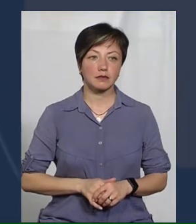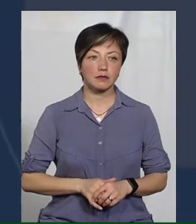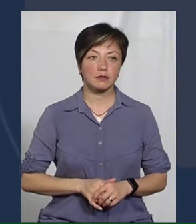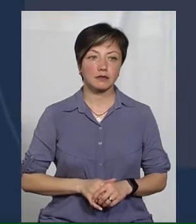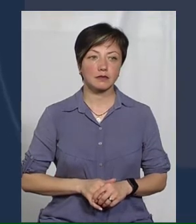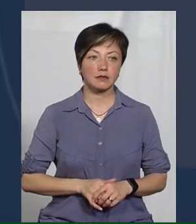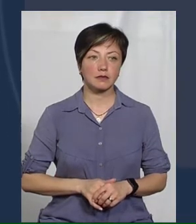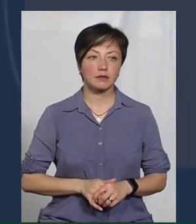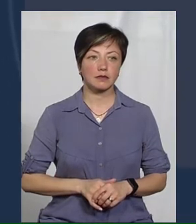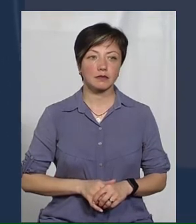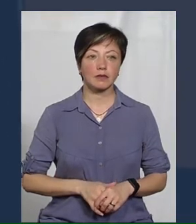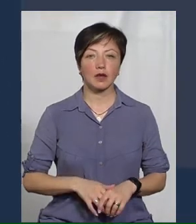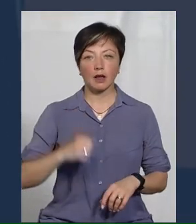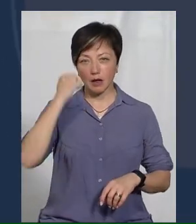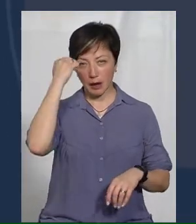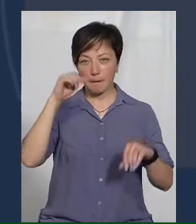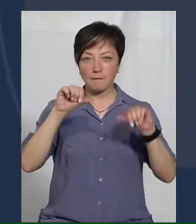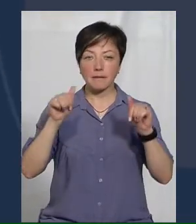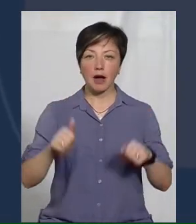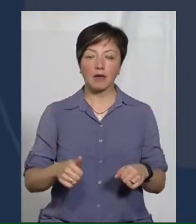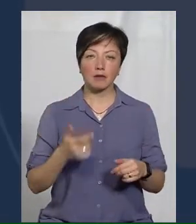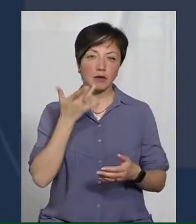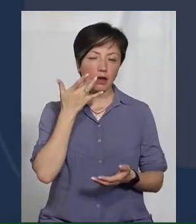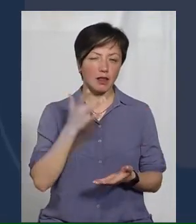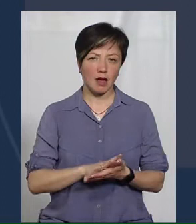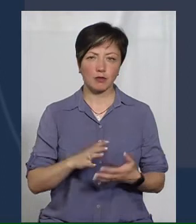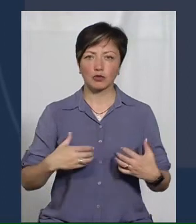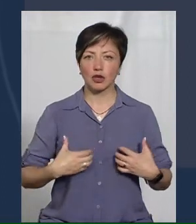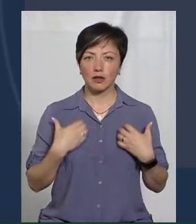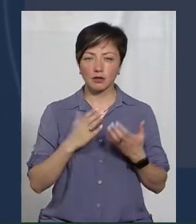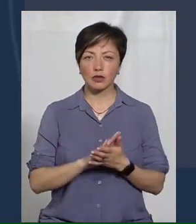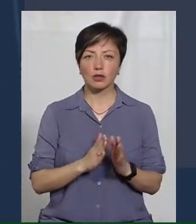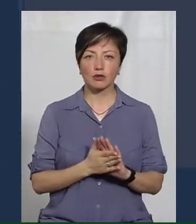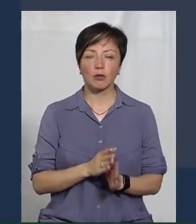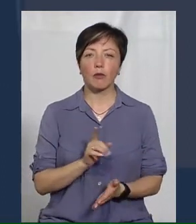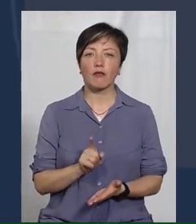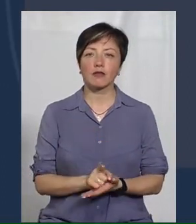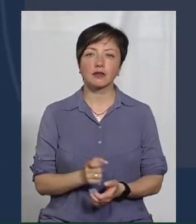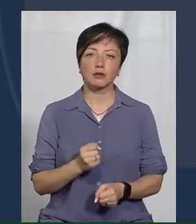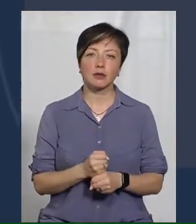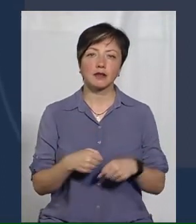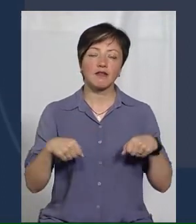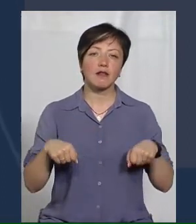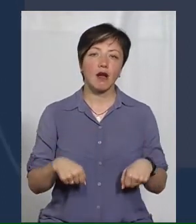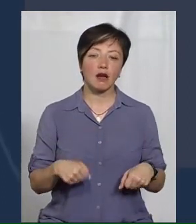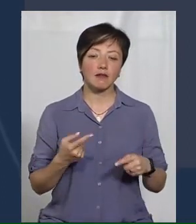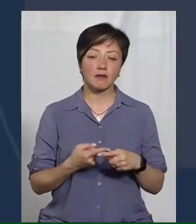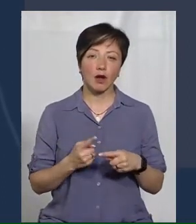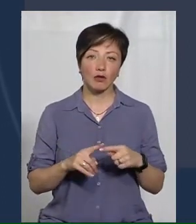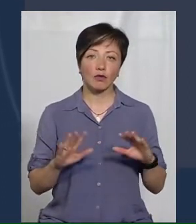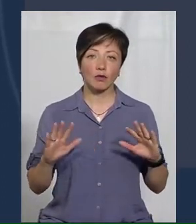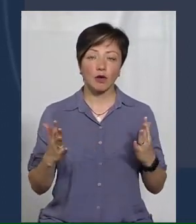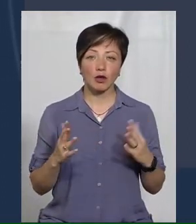Пам'ятка просто в ганебному стані, жахливому. Що повинні були б робити органи влади в даному випадку? Тобто,